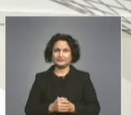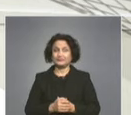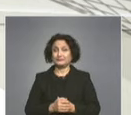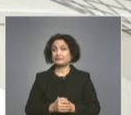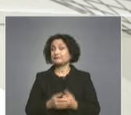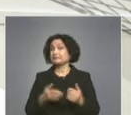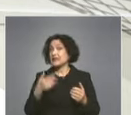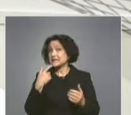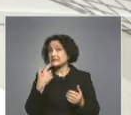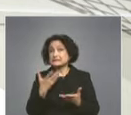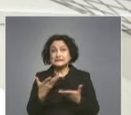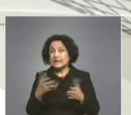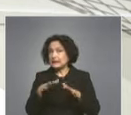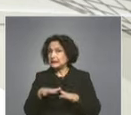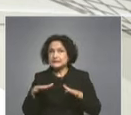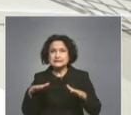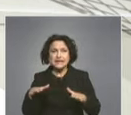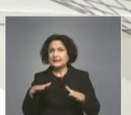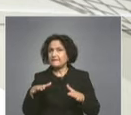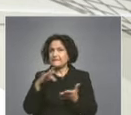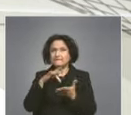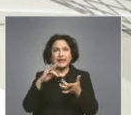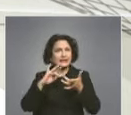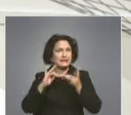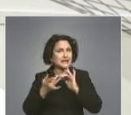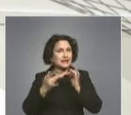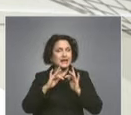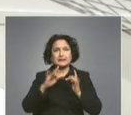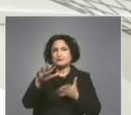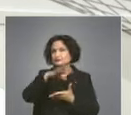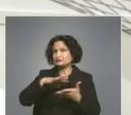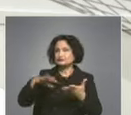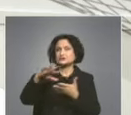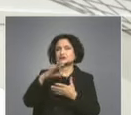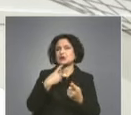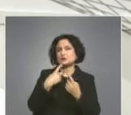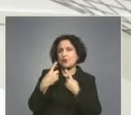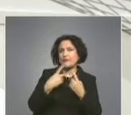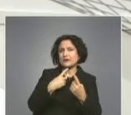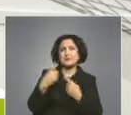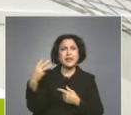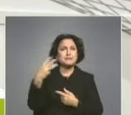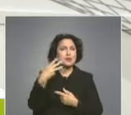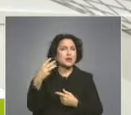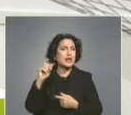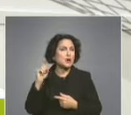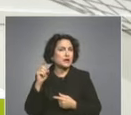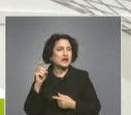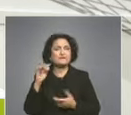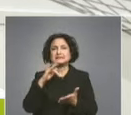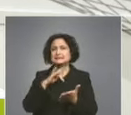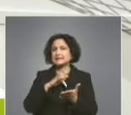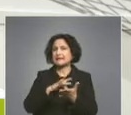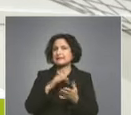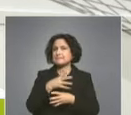За децата в интернет, пространството и тяхната сигурност, там ще разговаряме в следващите минути с Еммануил Георгиев от Центъра за